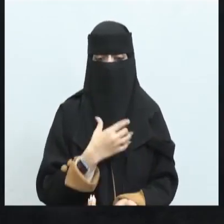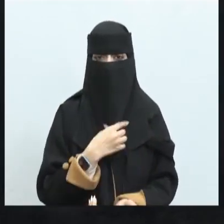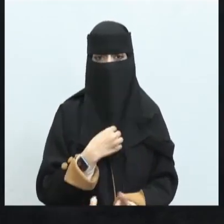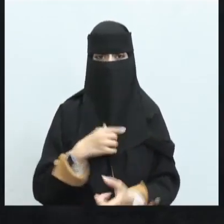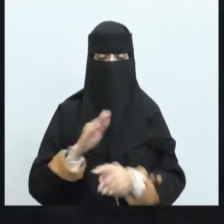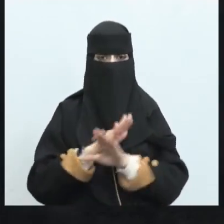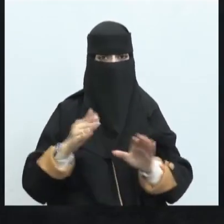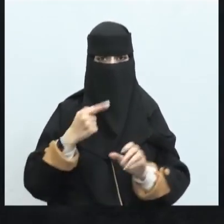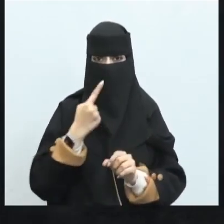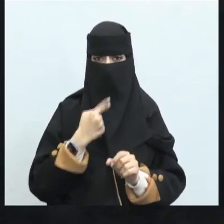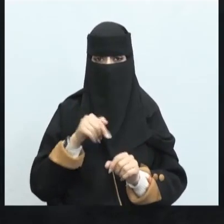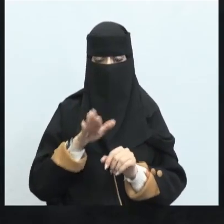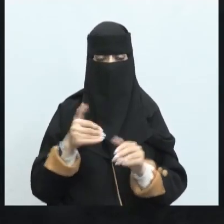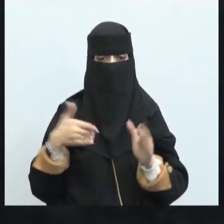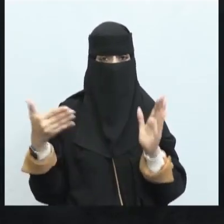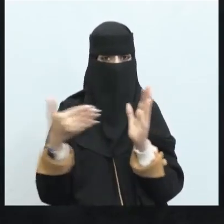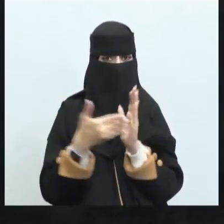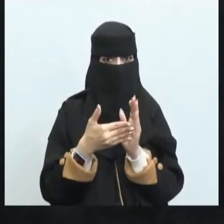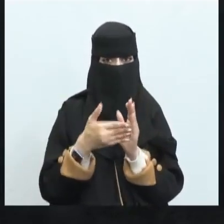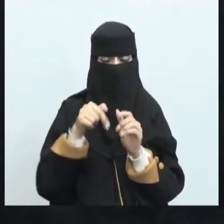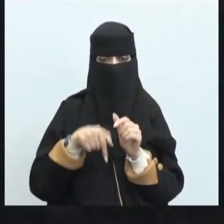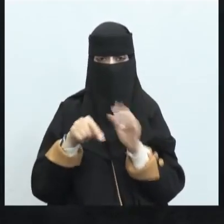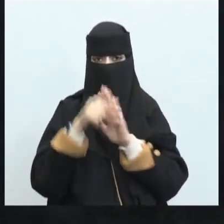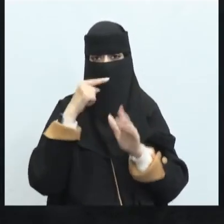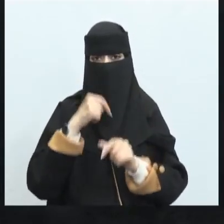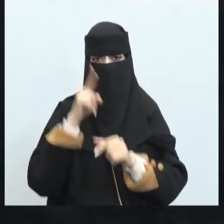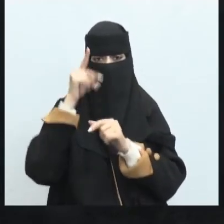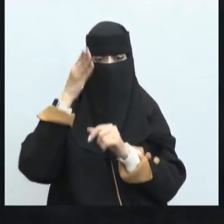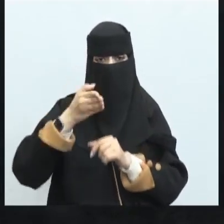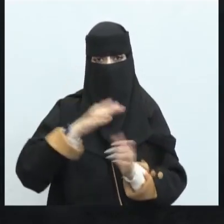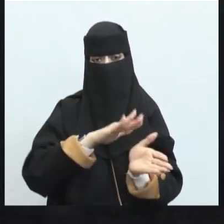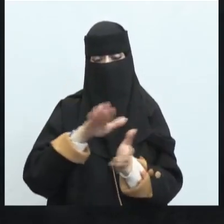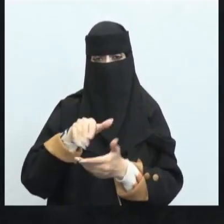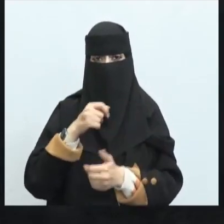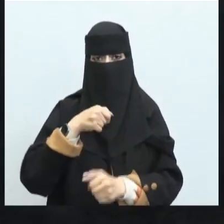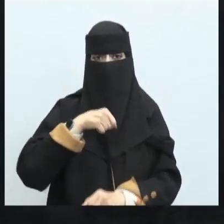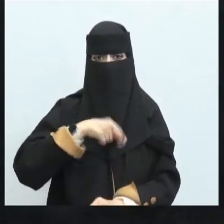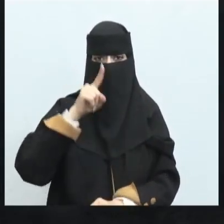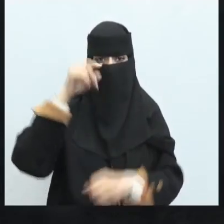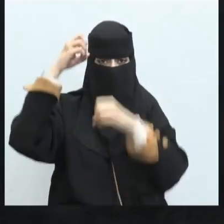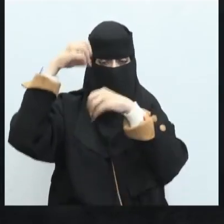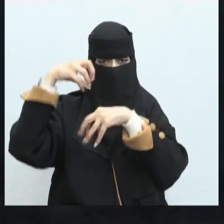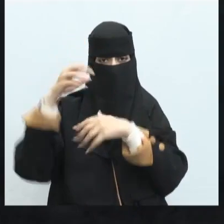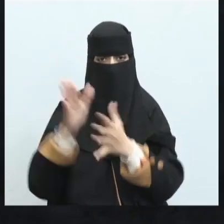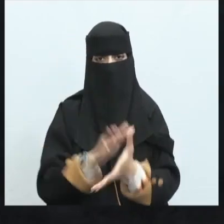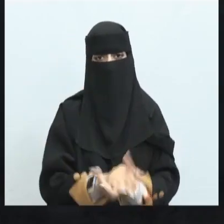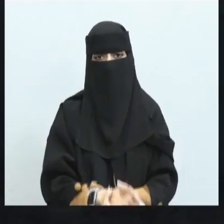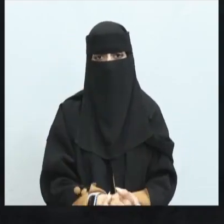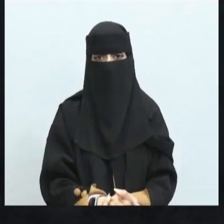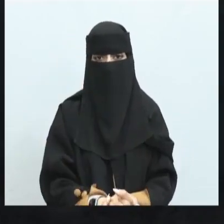هذا ما أردنا أن نورده في هذا الدرس صلى الله وسلم عن نبينا محمد وعلى آله وصحبه أجمعين